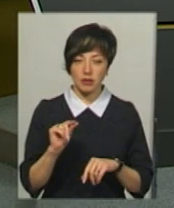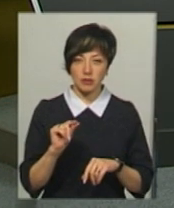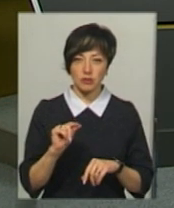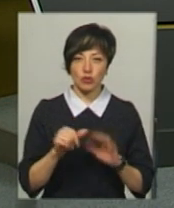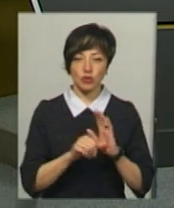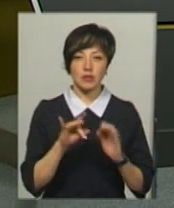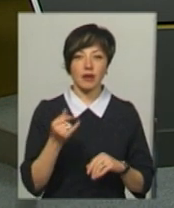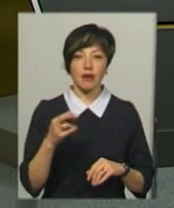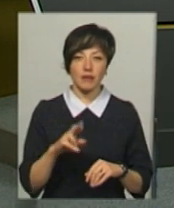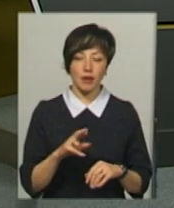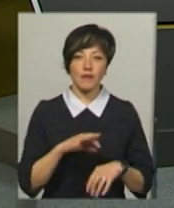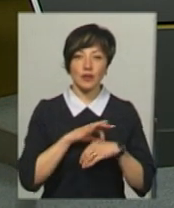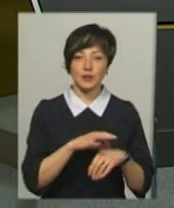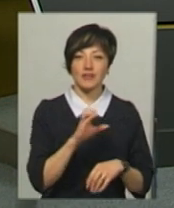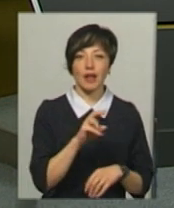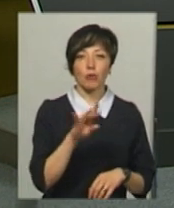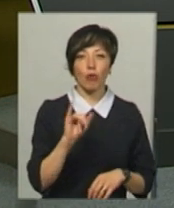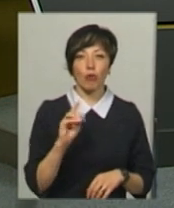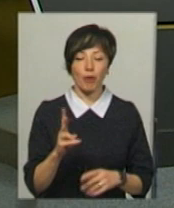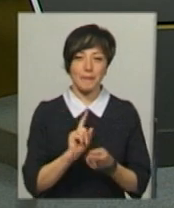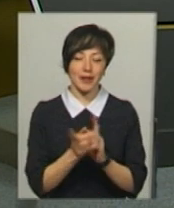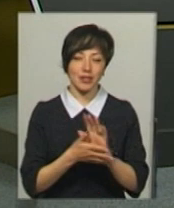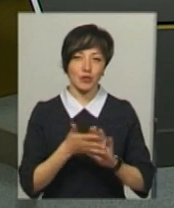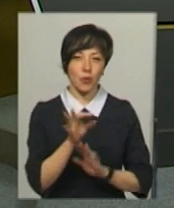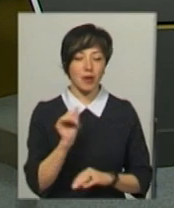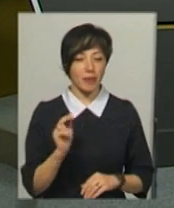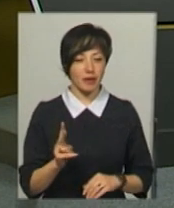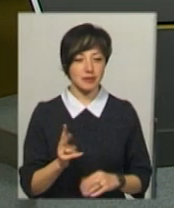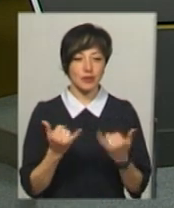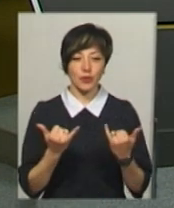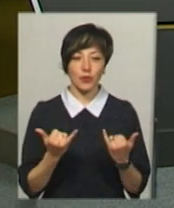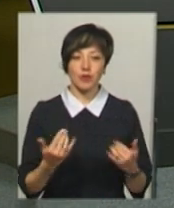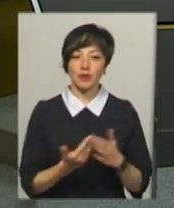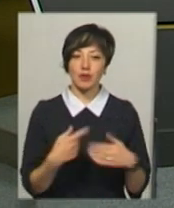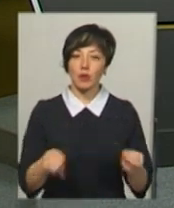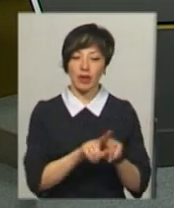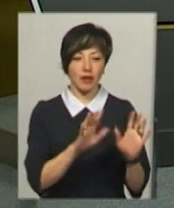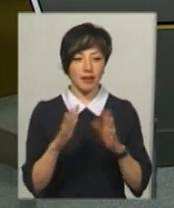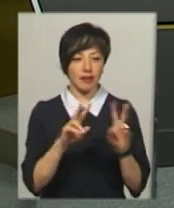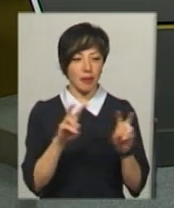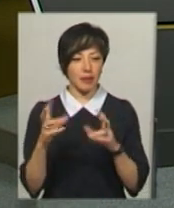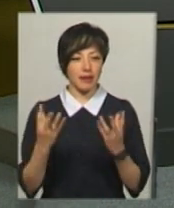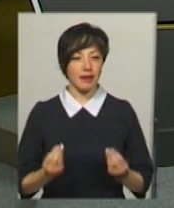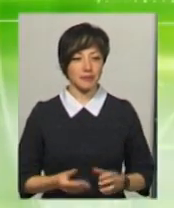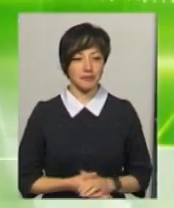травня. В студії ведуча Світлана Поробук, диктор жестової мови Ольга Рибак. Сьогодні у випуску про такі теми дня.